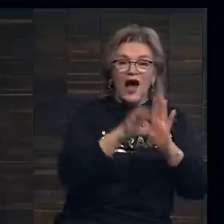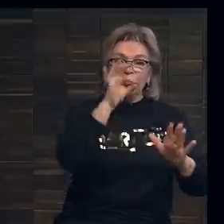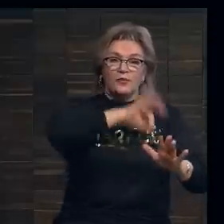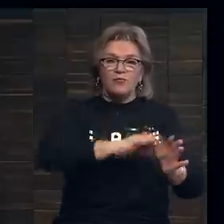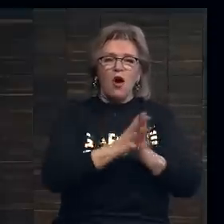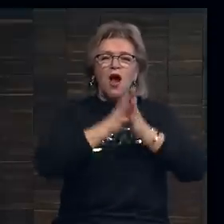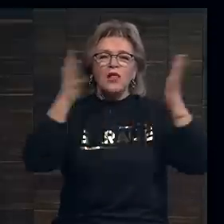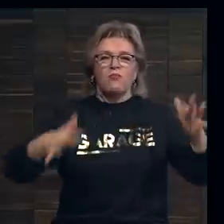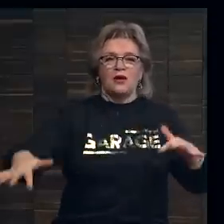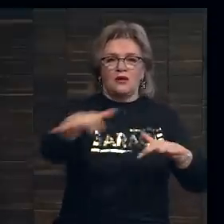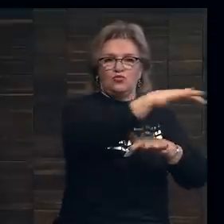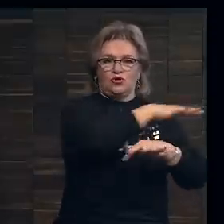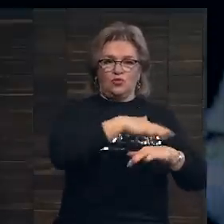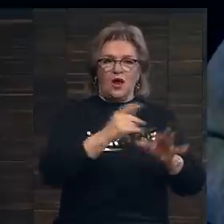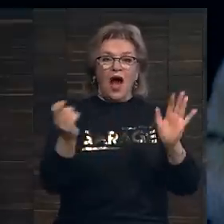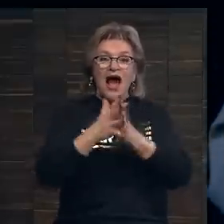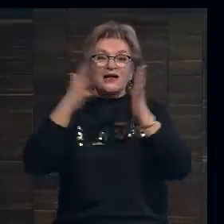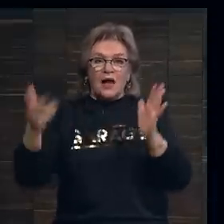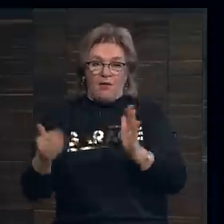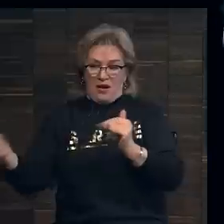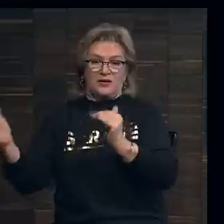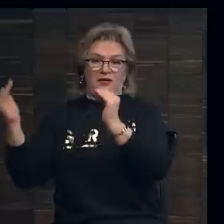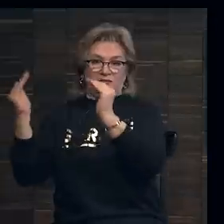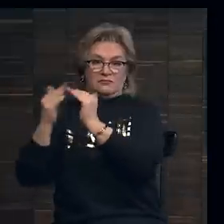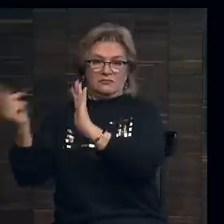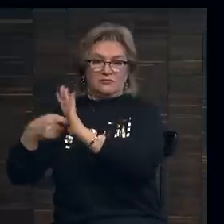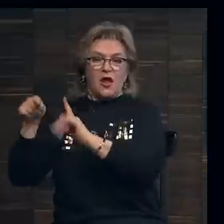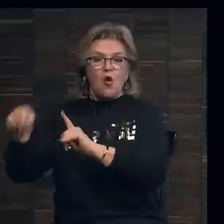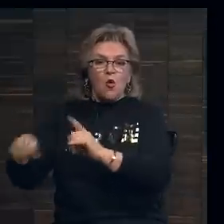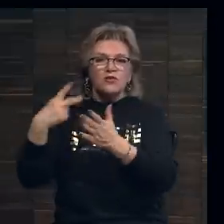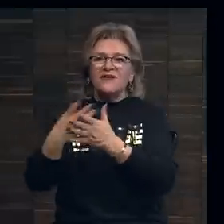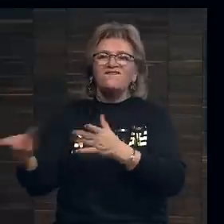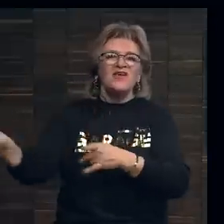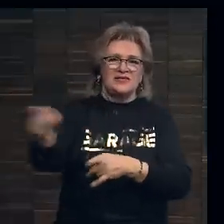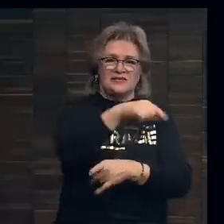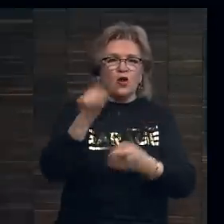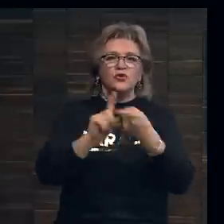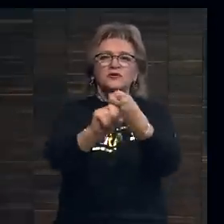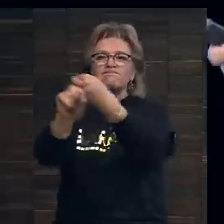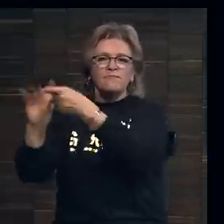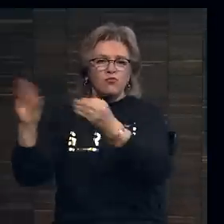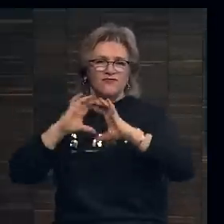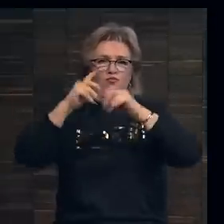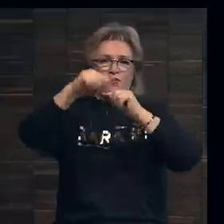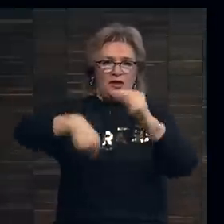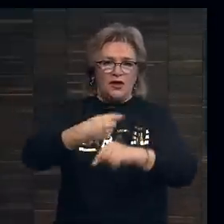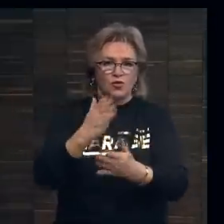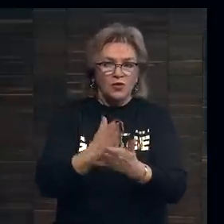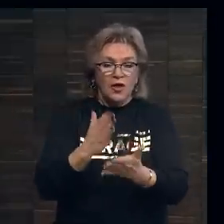преимуществ – глобальная аудитория. У глобального аукционного дома, как вы понимаете, он представлен везде, у них контакты по всему миру,